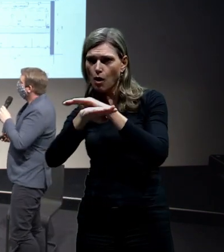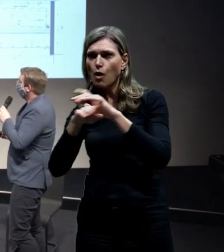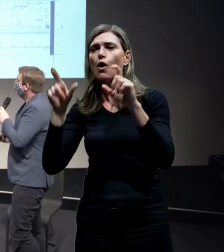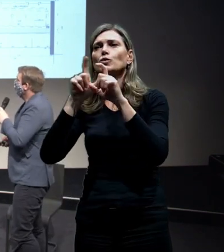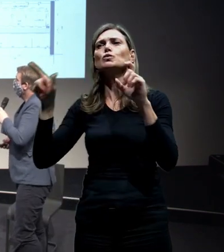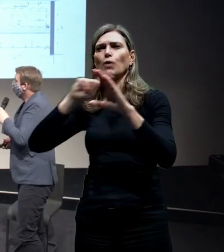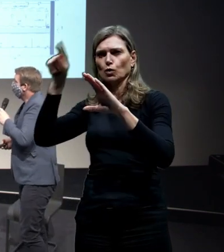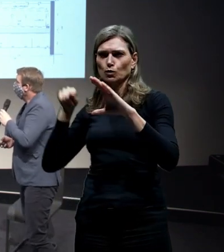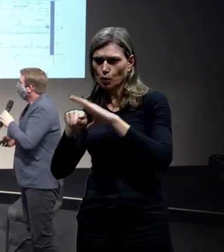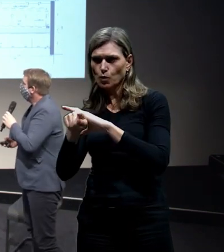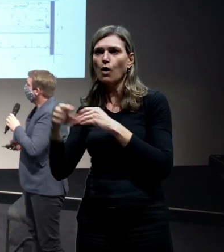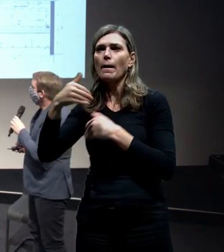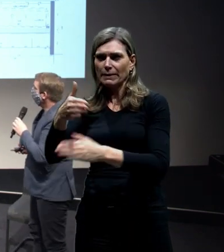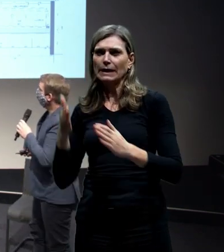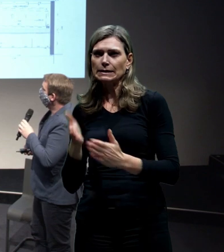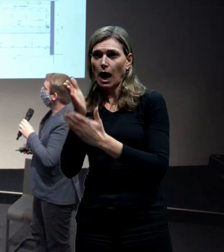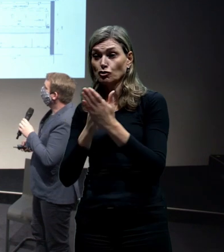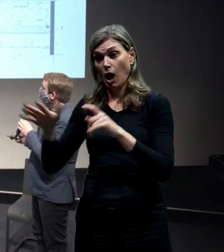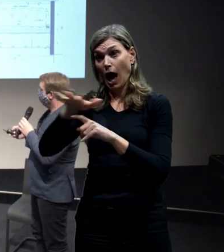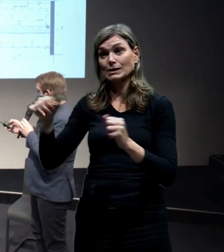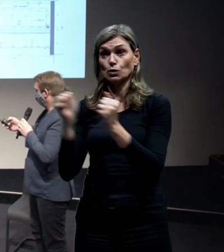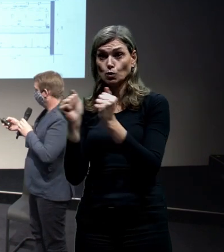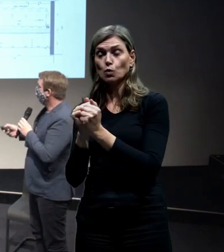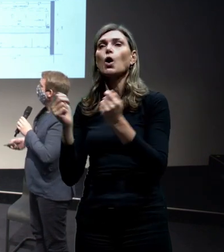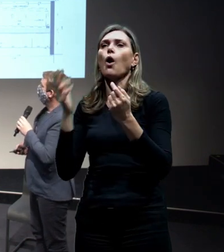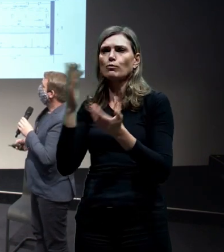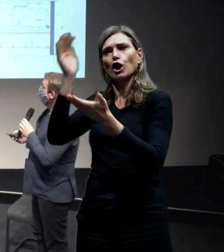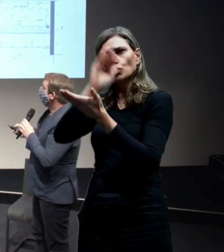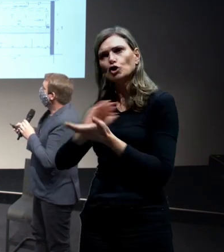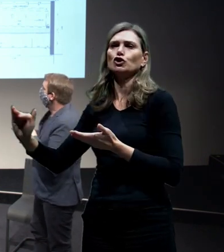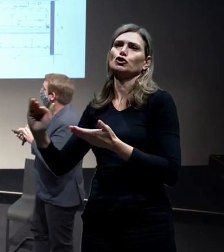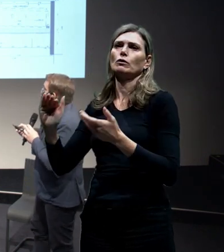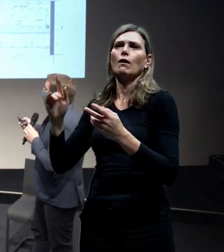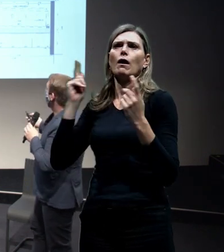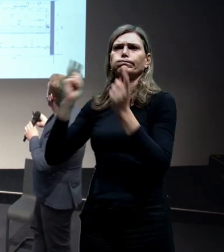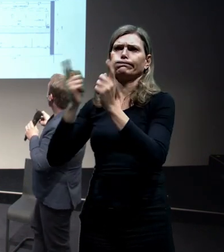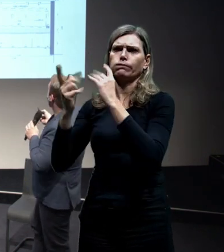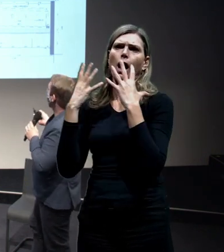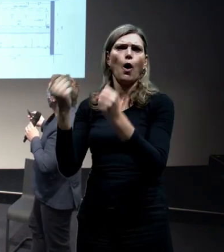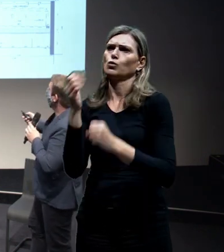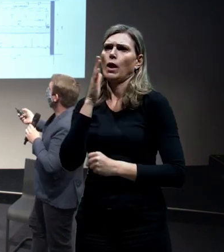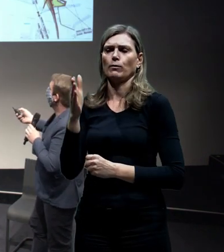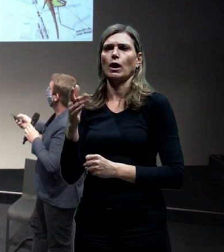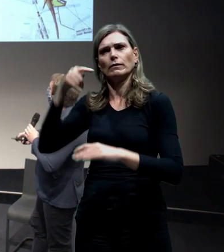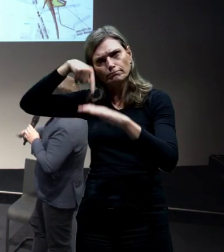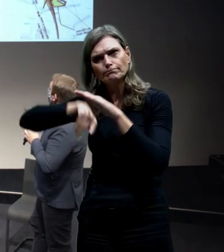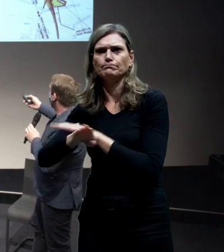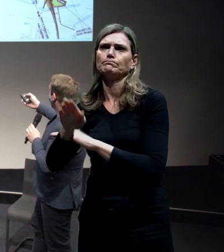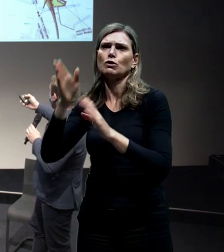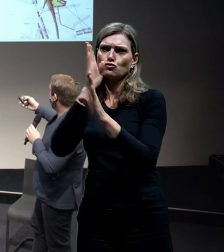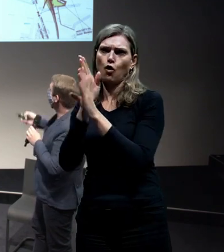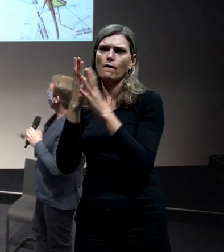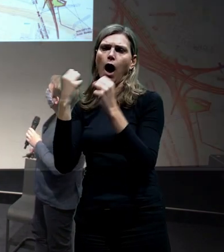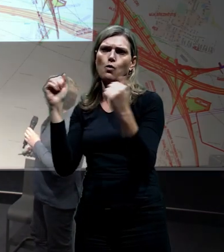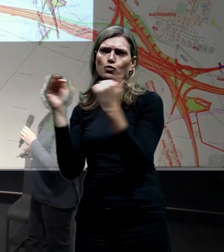do velké míry městská část Sůhdola bude ušetřena dopadům průjezdu okruhu těho městskou částí.